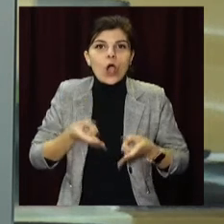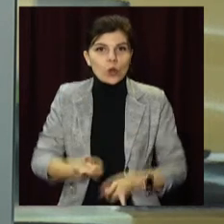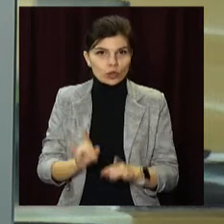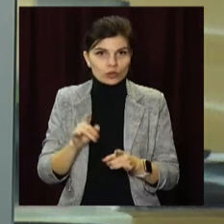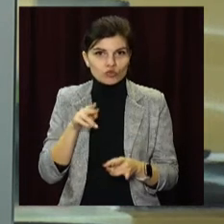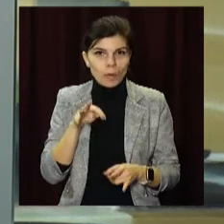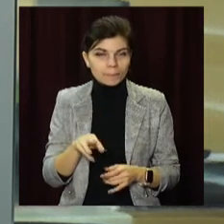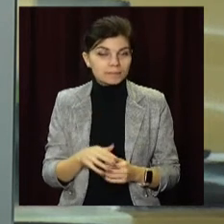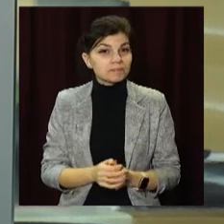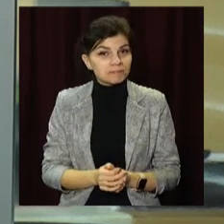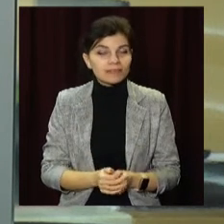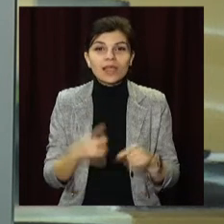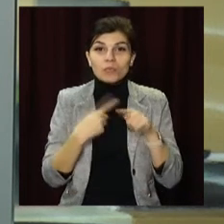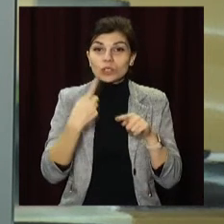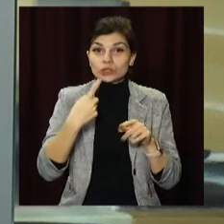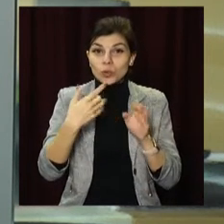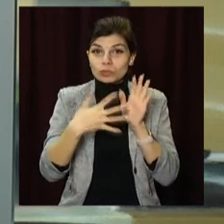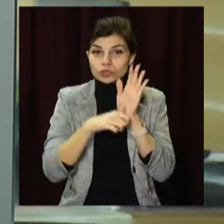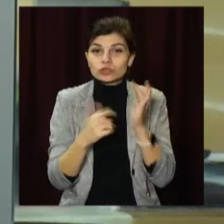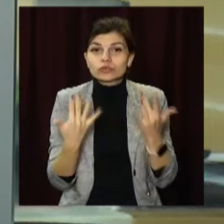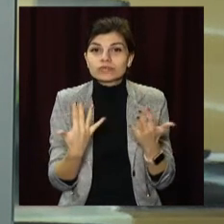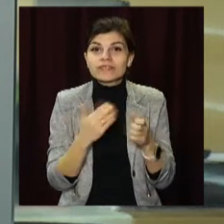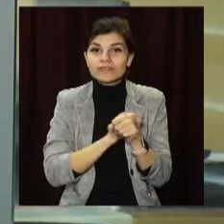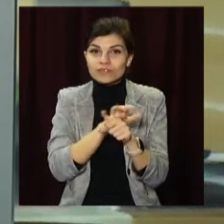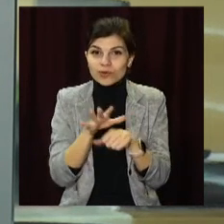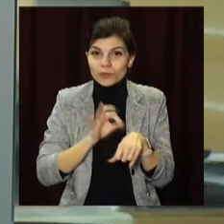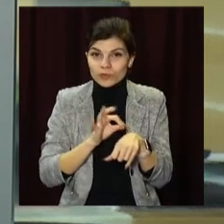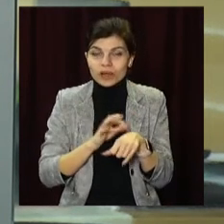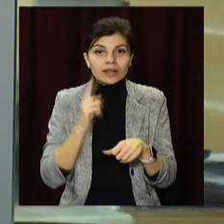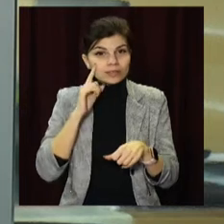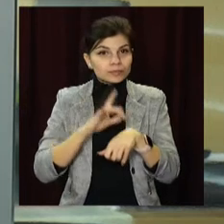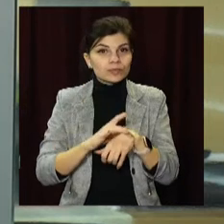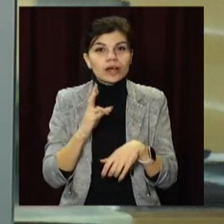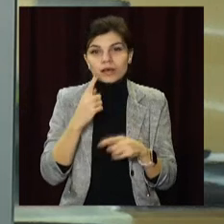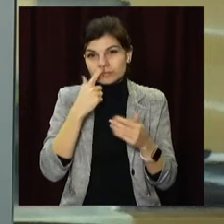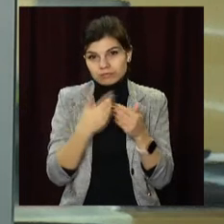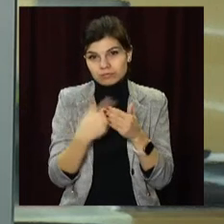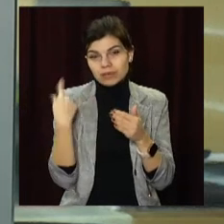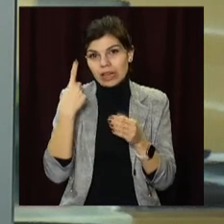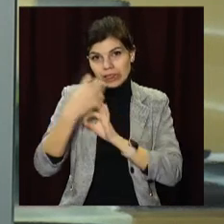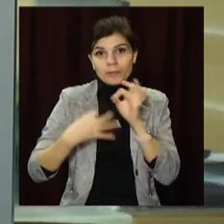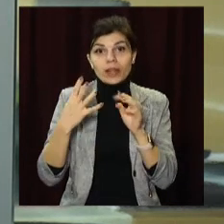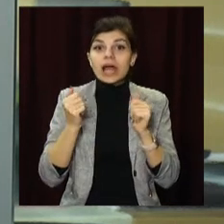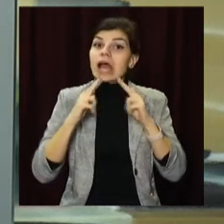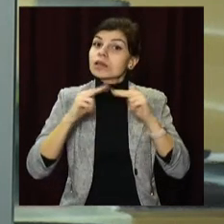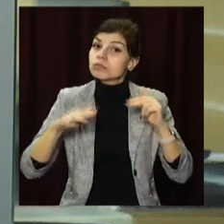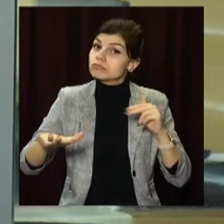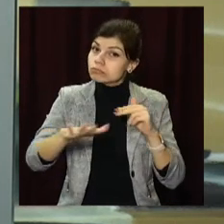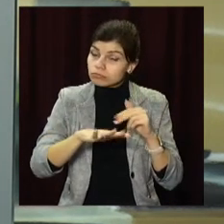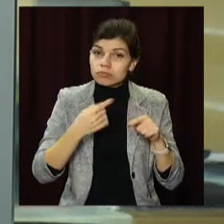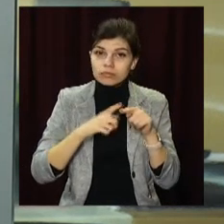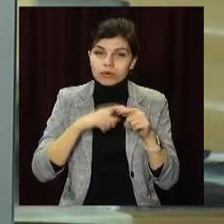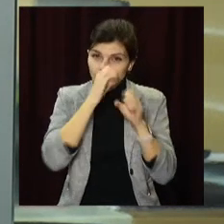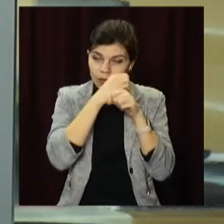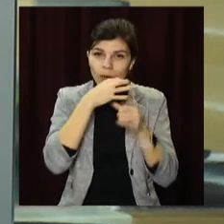Стільки нових випадків коронавірусу зареєстрували протягом попередньої доби на Дніпропетровщині. Це дані обласного лабораторного центру. В антилідерах за